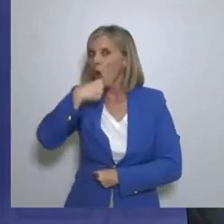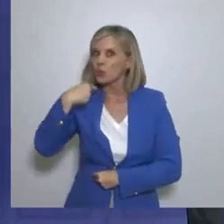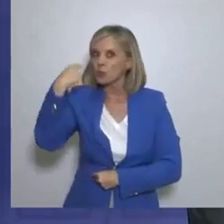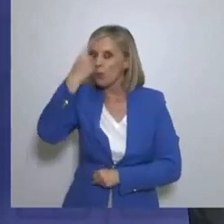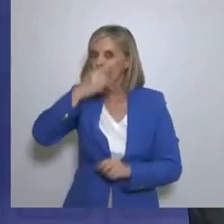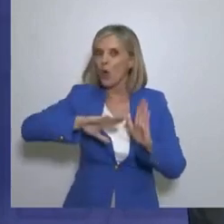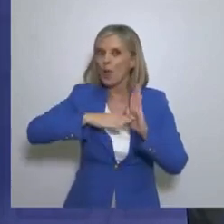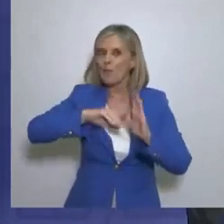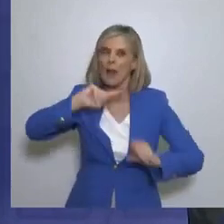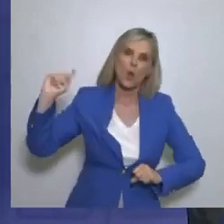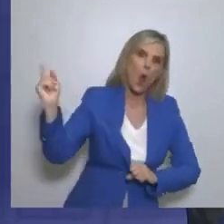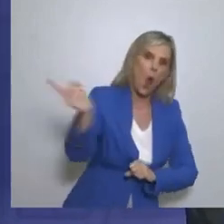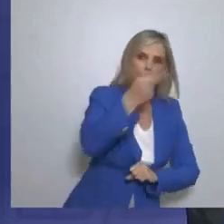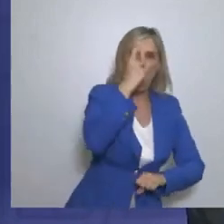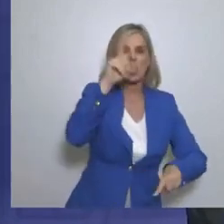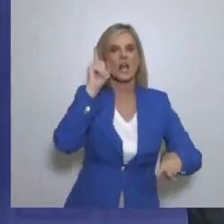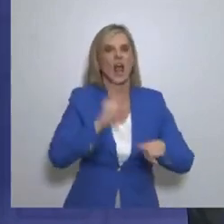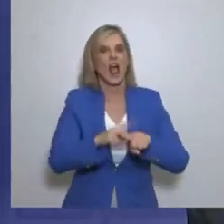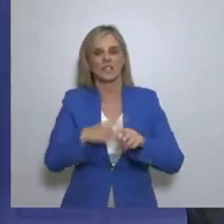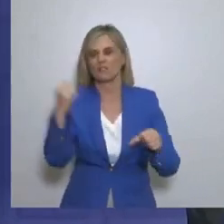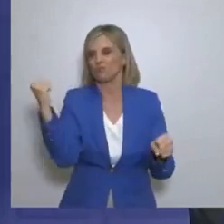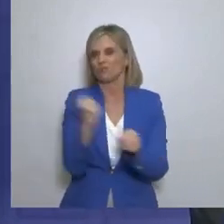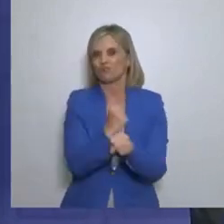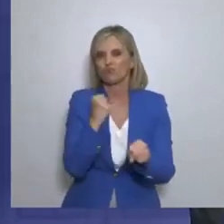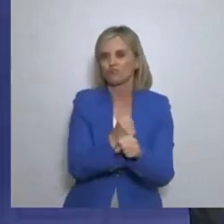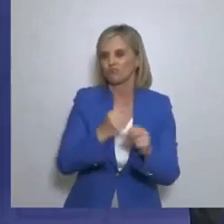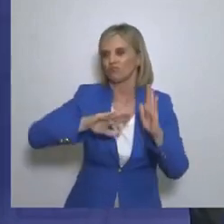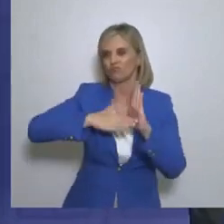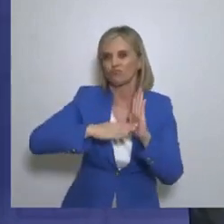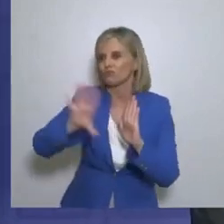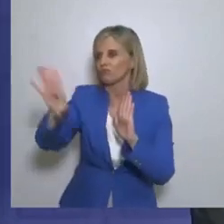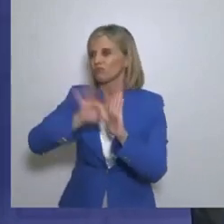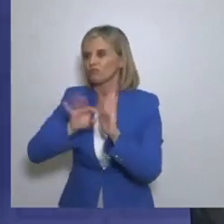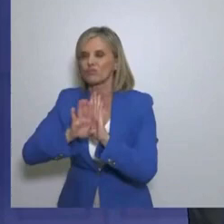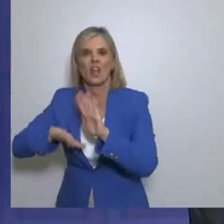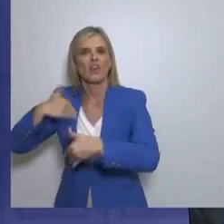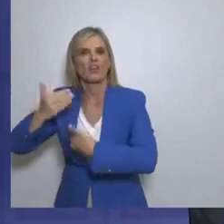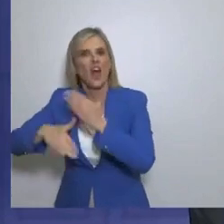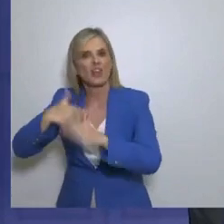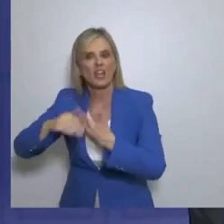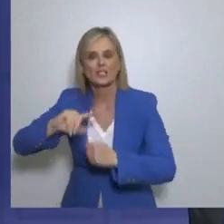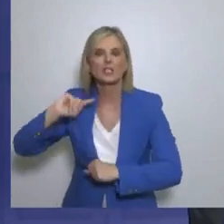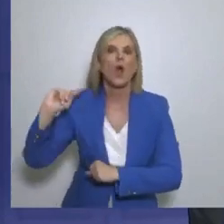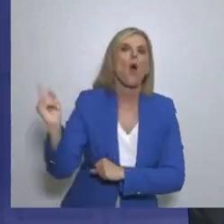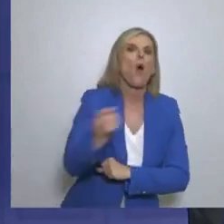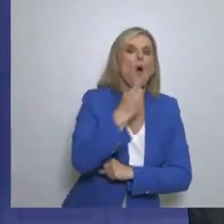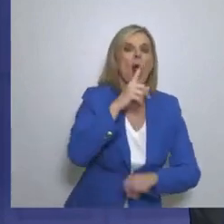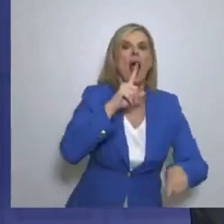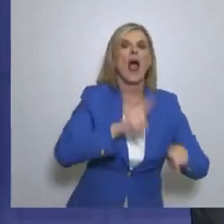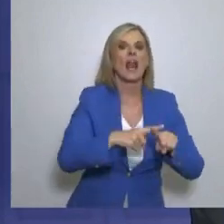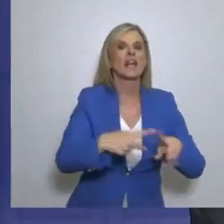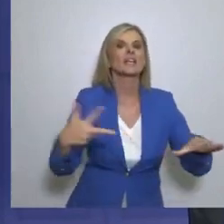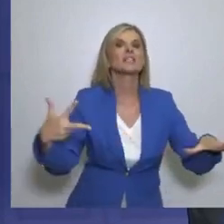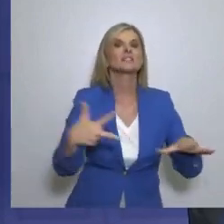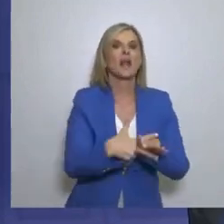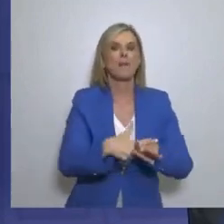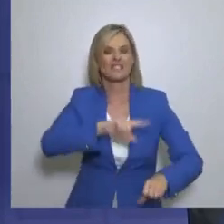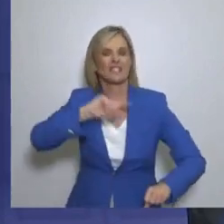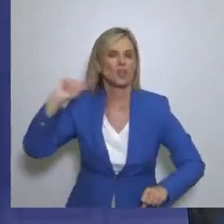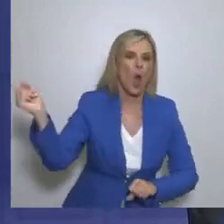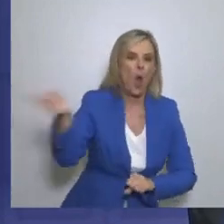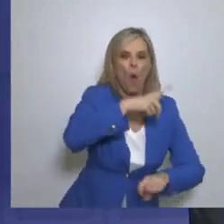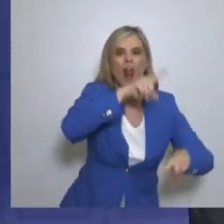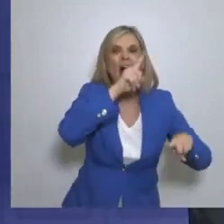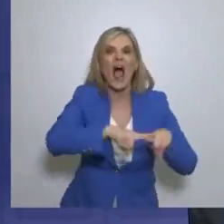Καθώς και όλες τις εργασίες τους Αλλά και τις οικονομικές τους διαδικασίες Να τις εκτελούν μέσα τις ελληνικές τράπεζες Άρα βλέπουμε μια